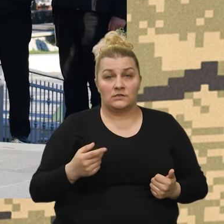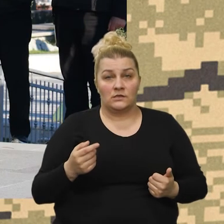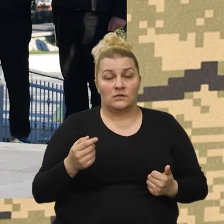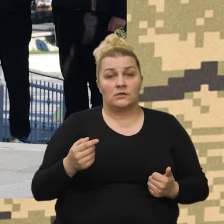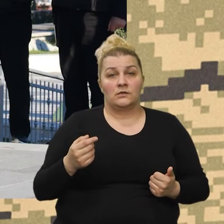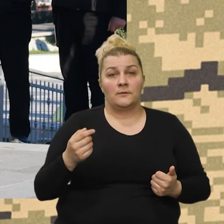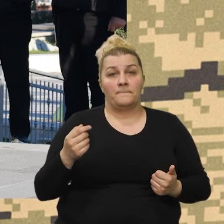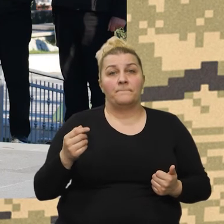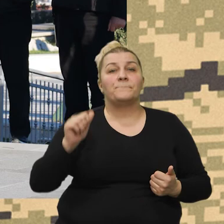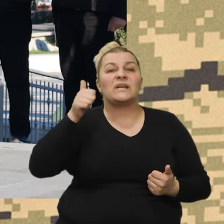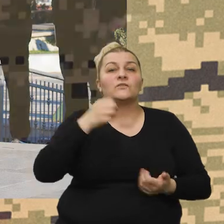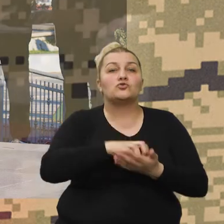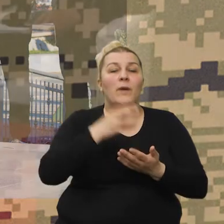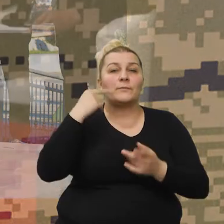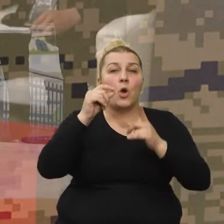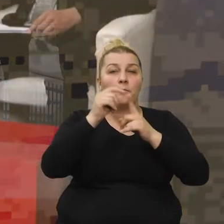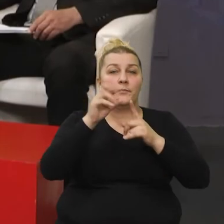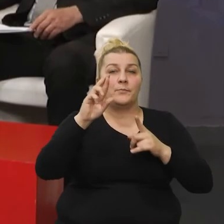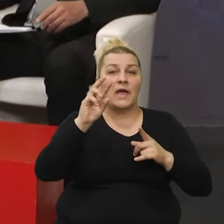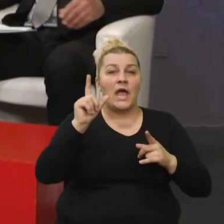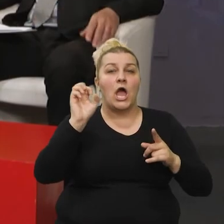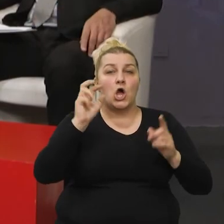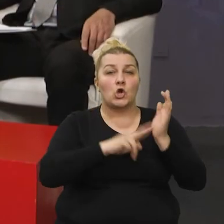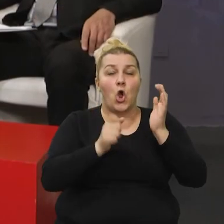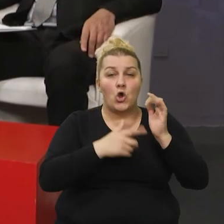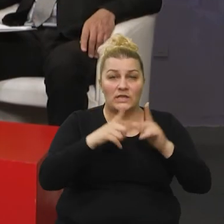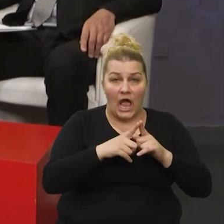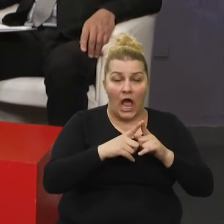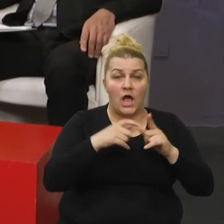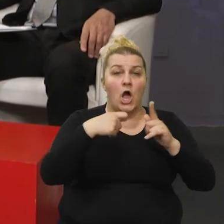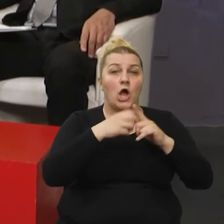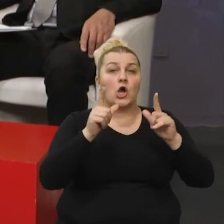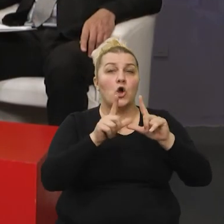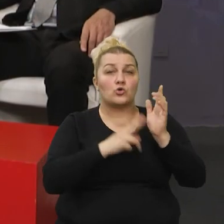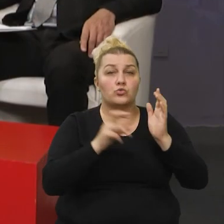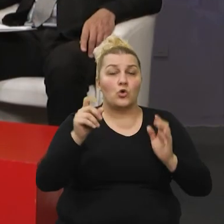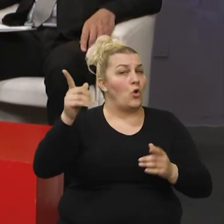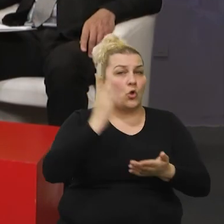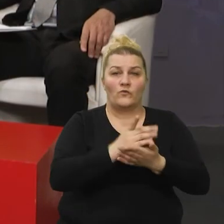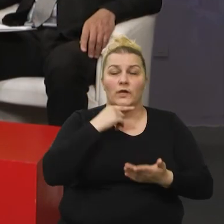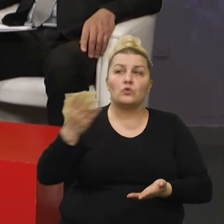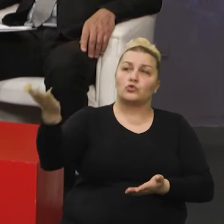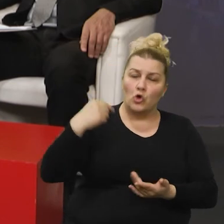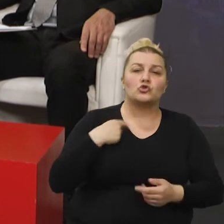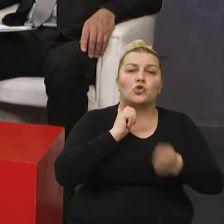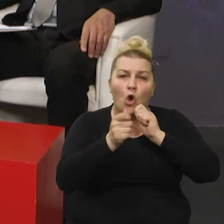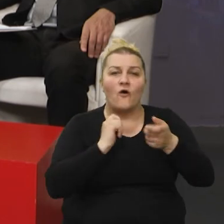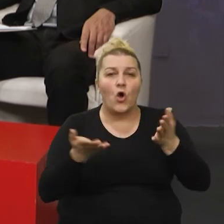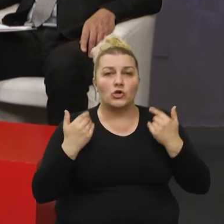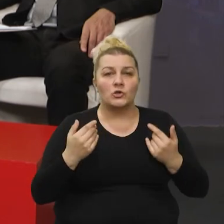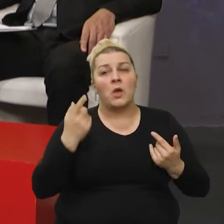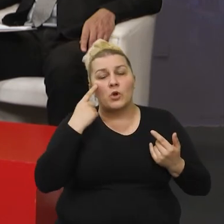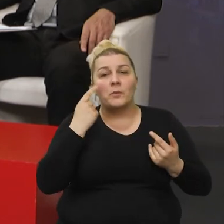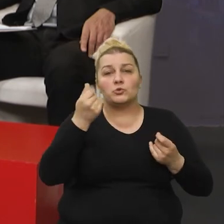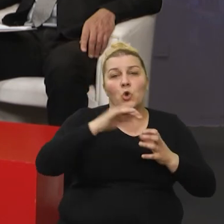župan bio Peronja. Kruno. Kruno Peronja. On je sam rekao, pa dođite, nešto ćemo se dogovoriti, nešto ćemo